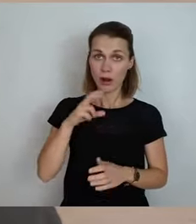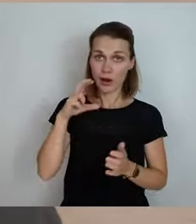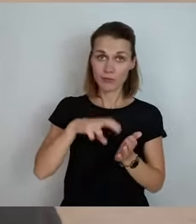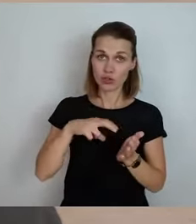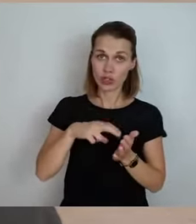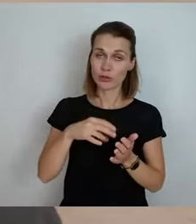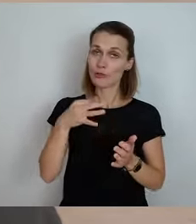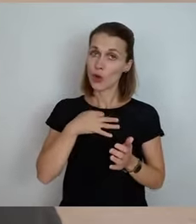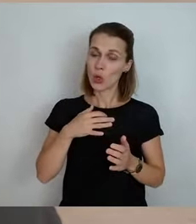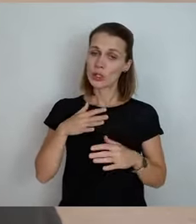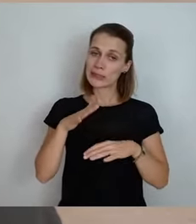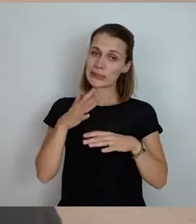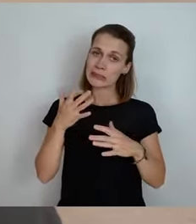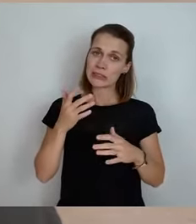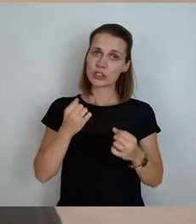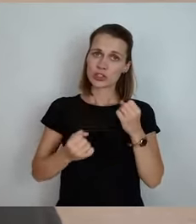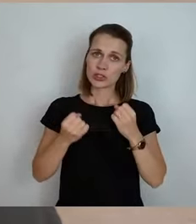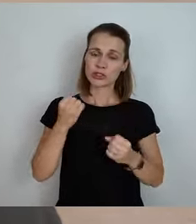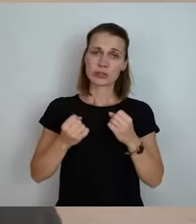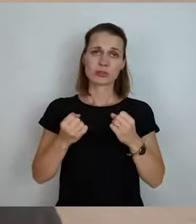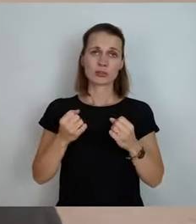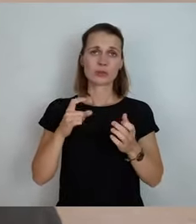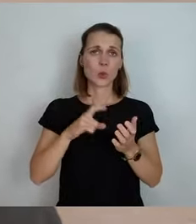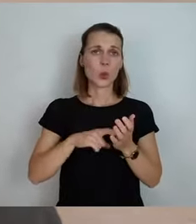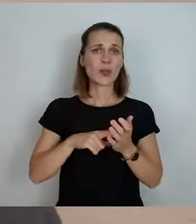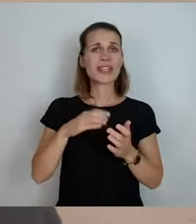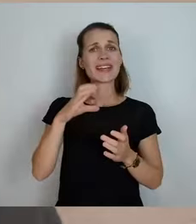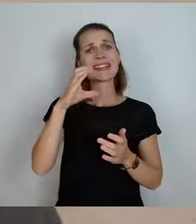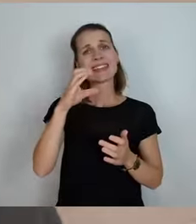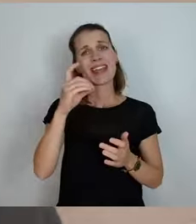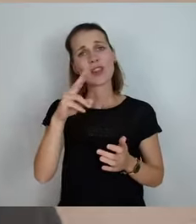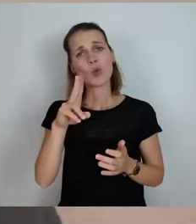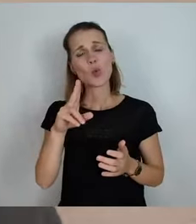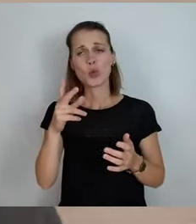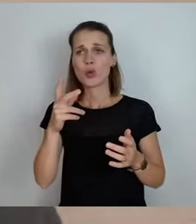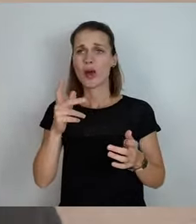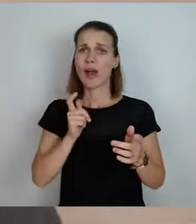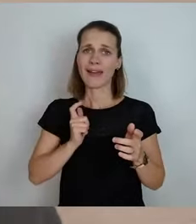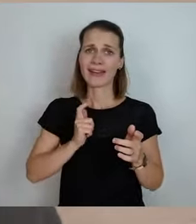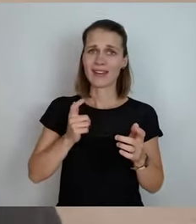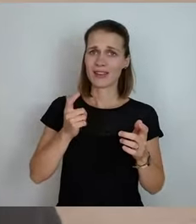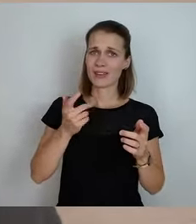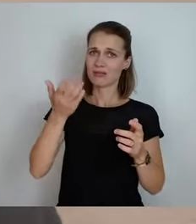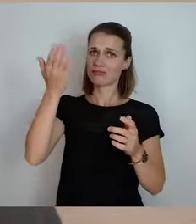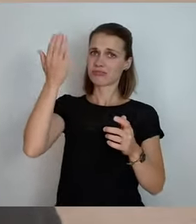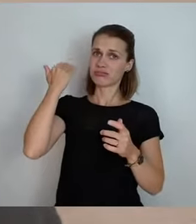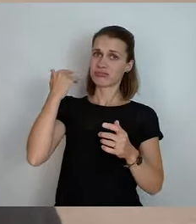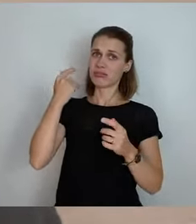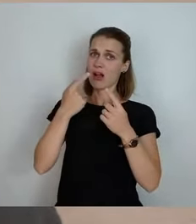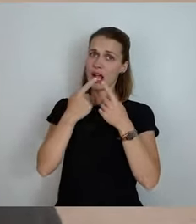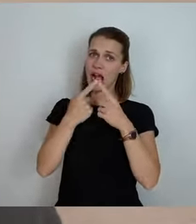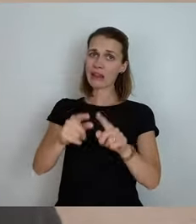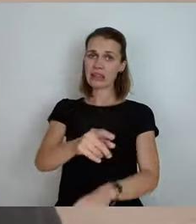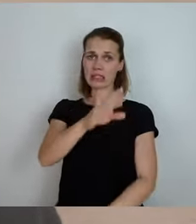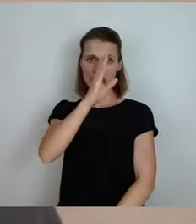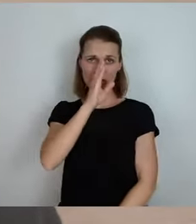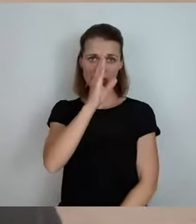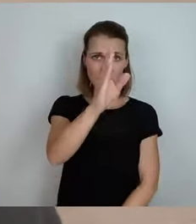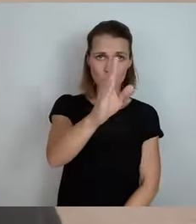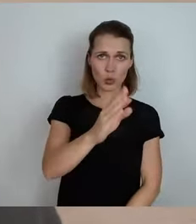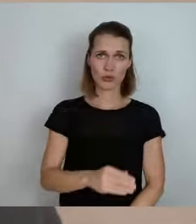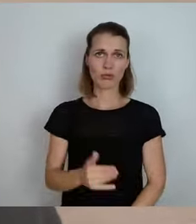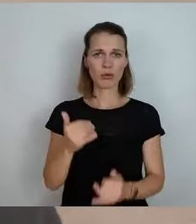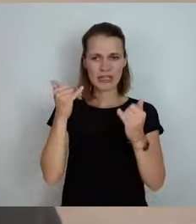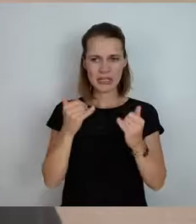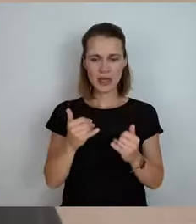leid, weil die CDU eigentlich eine ganz andere Richtung hat normalerweise und diese vollkommen